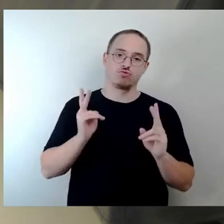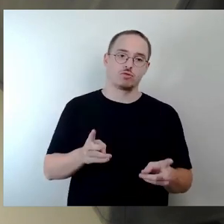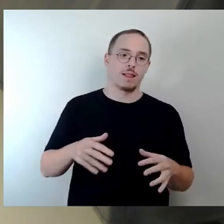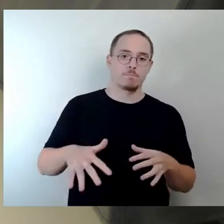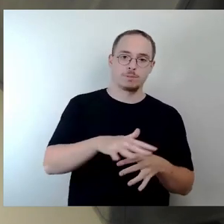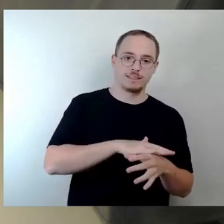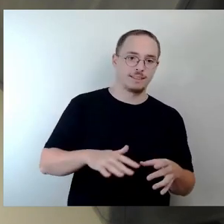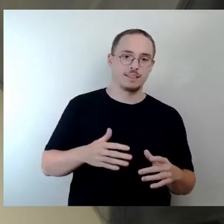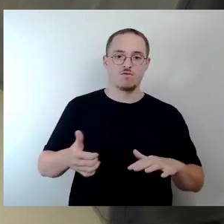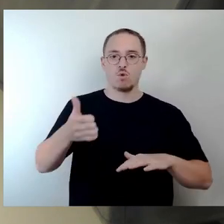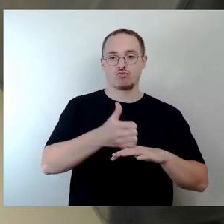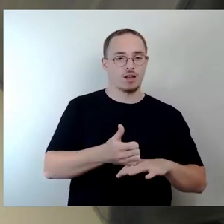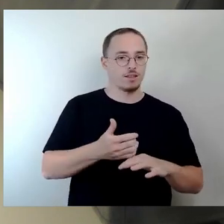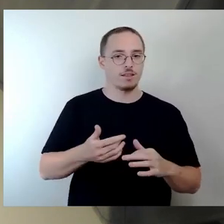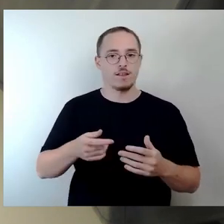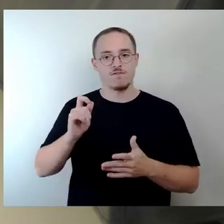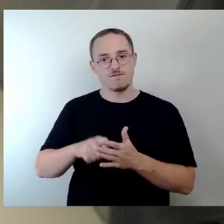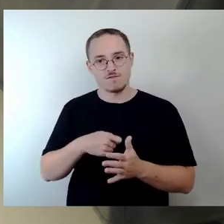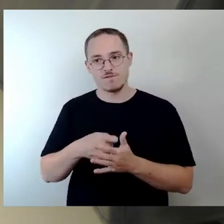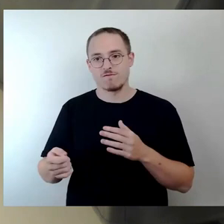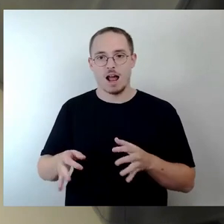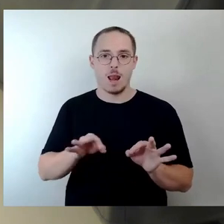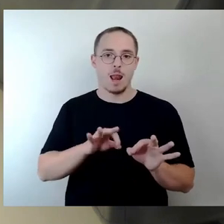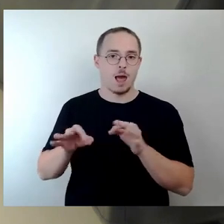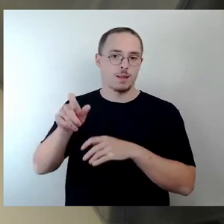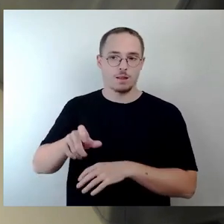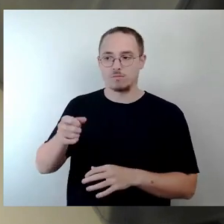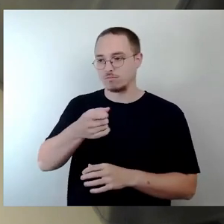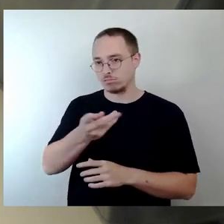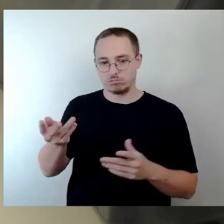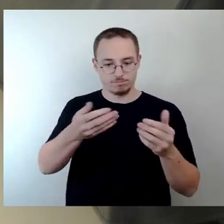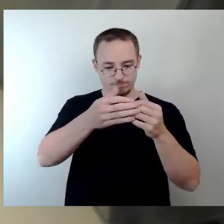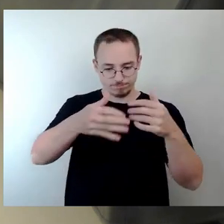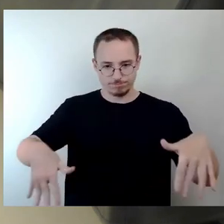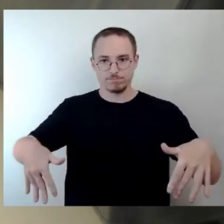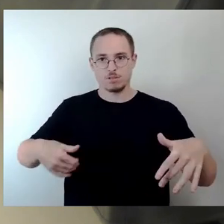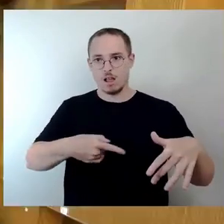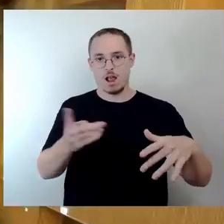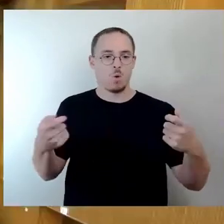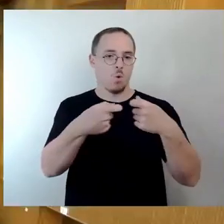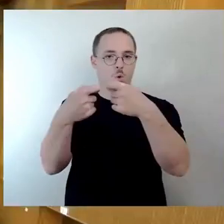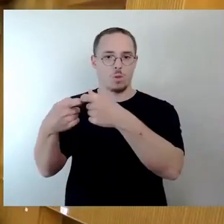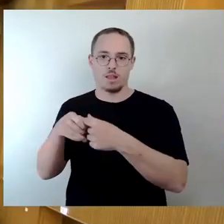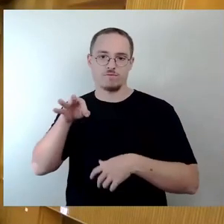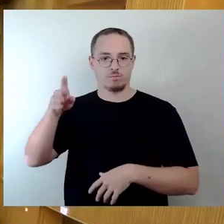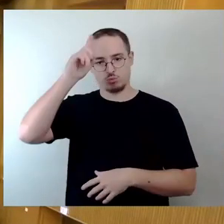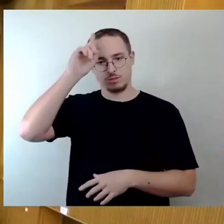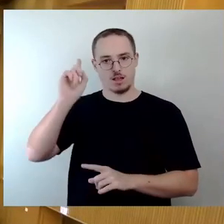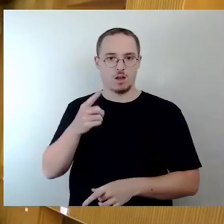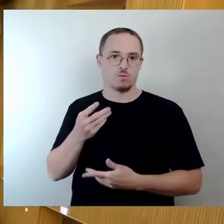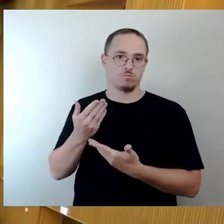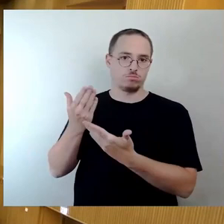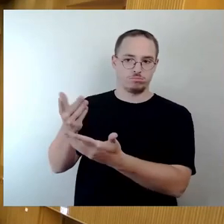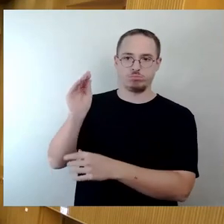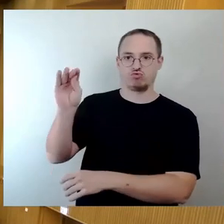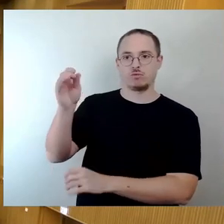hinaus besteht derzeit auch die direkte Kontaktmöglichkeit zur Polizei. Okay. Dann danke für die ausführliche Beantwortung und dann hoffen